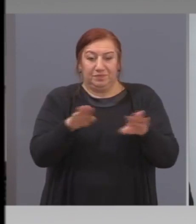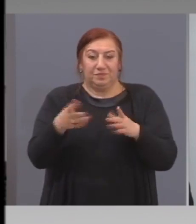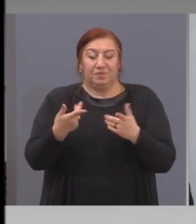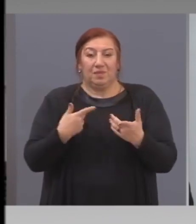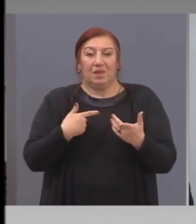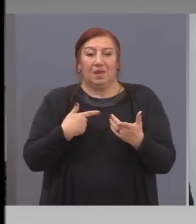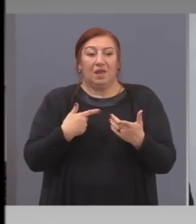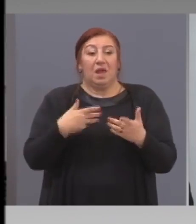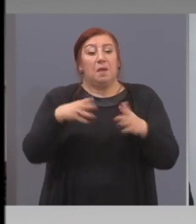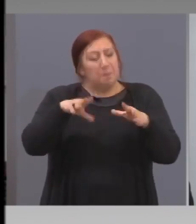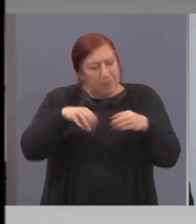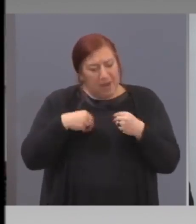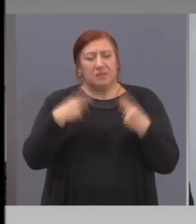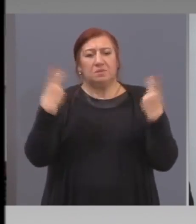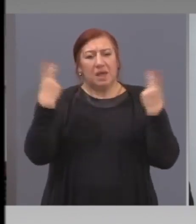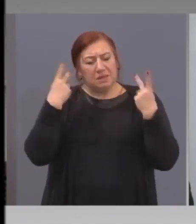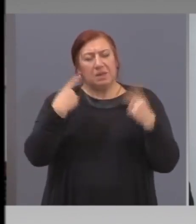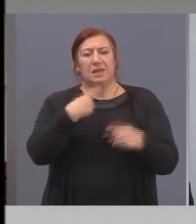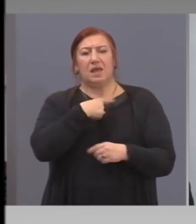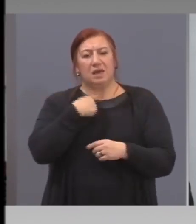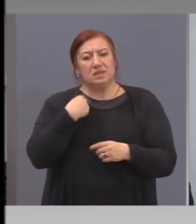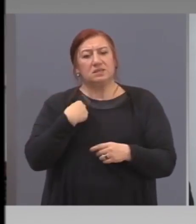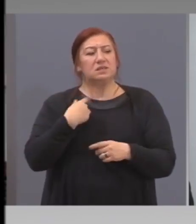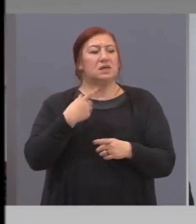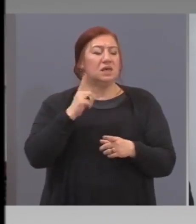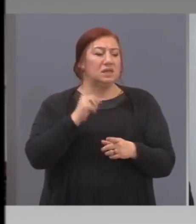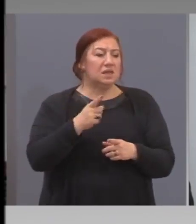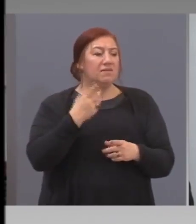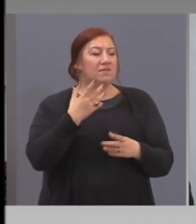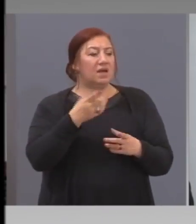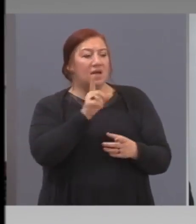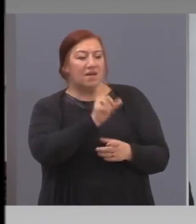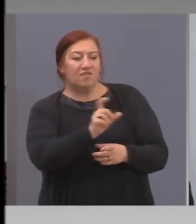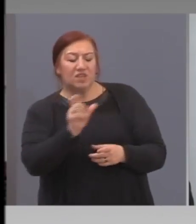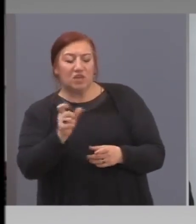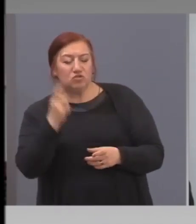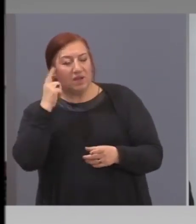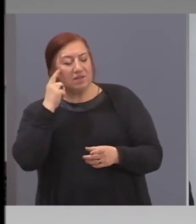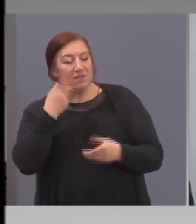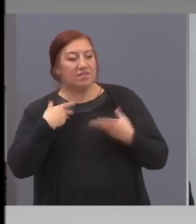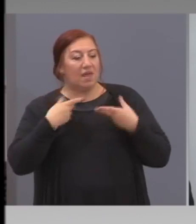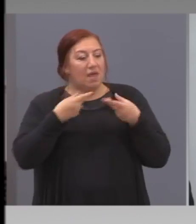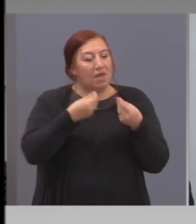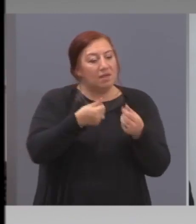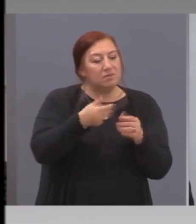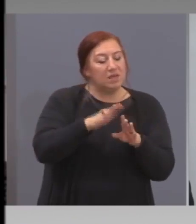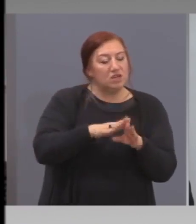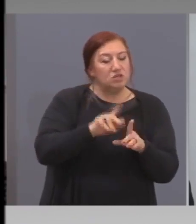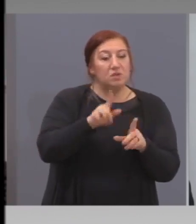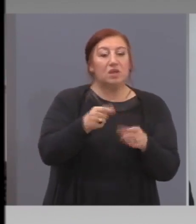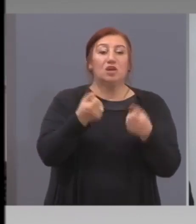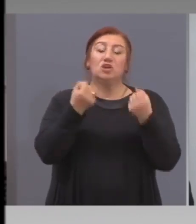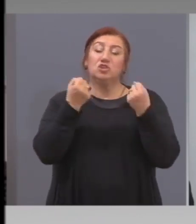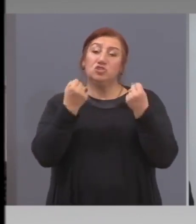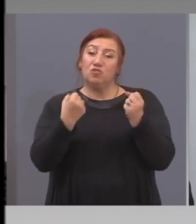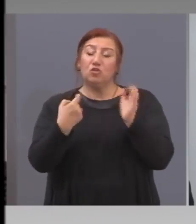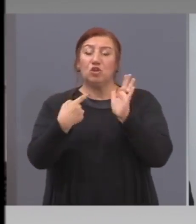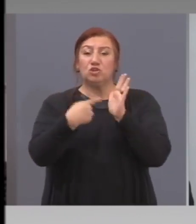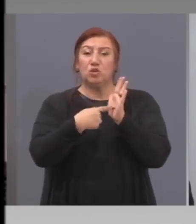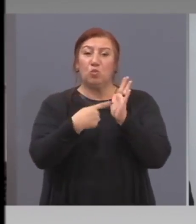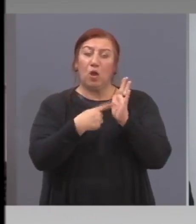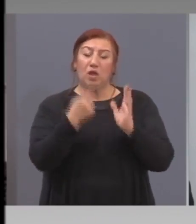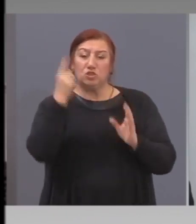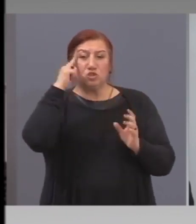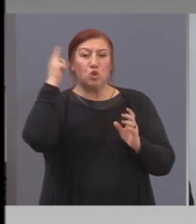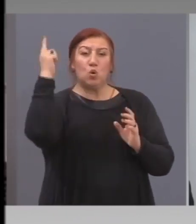сме го и трябва да избъкнеме държавата от кризата за всеки един човек. Грижа. Така, че живота ще ни покажа утре, като